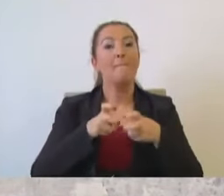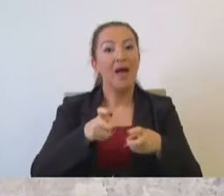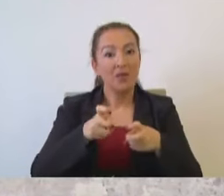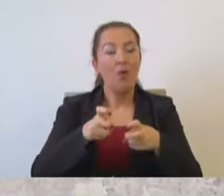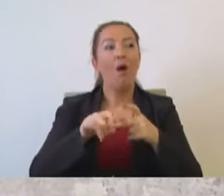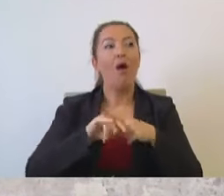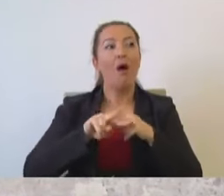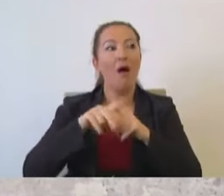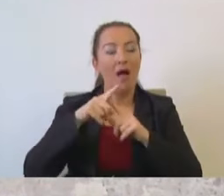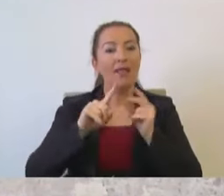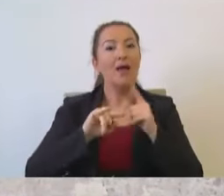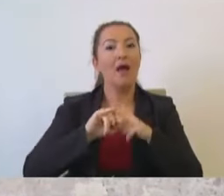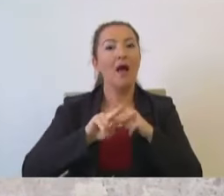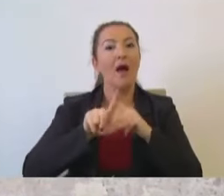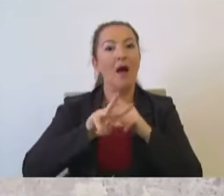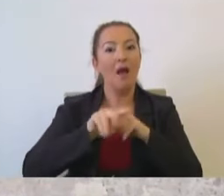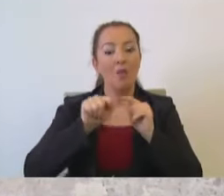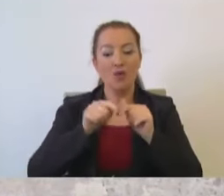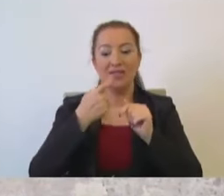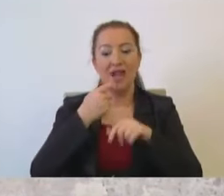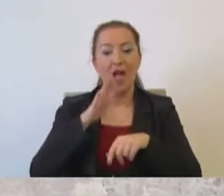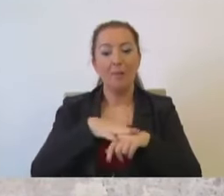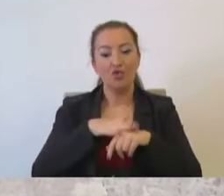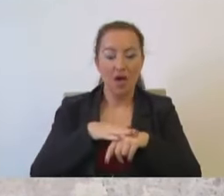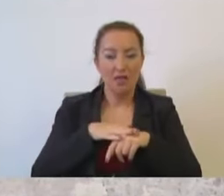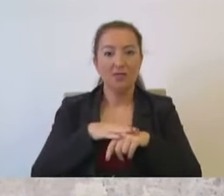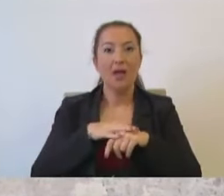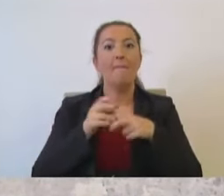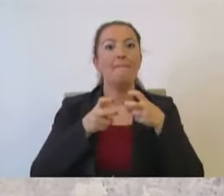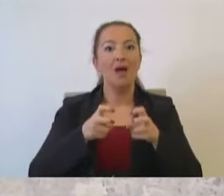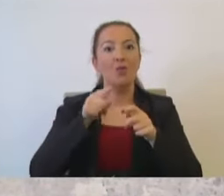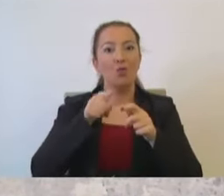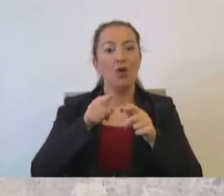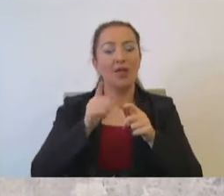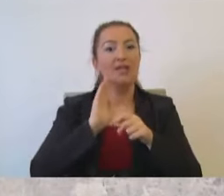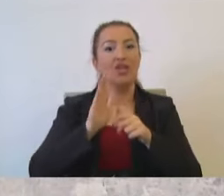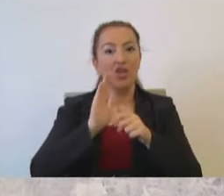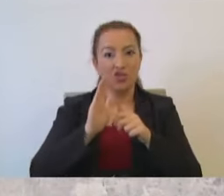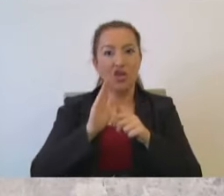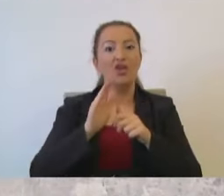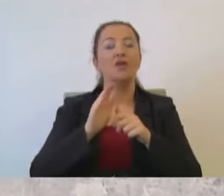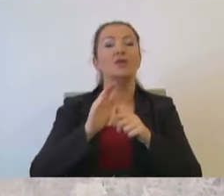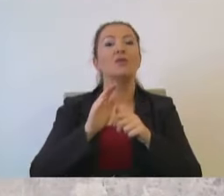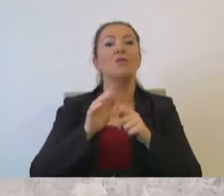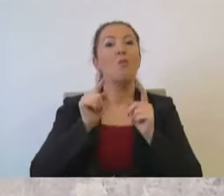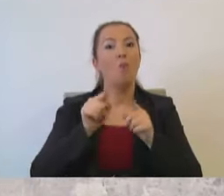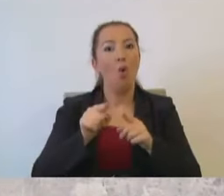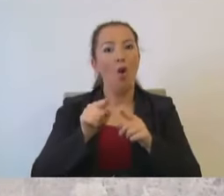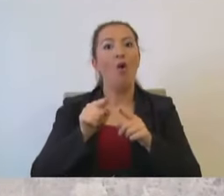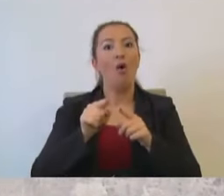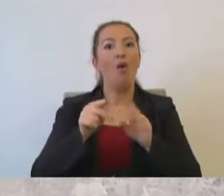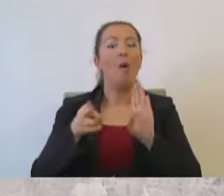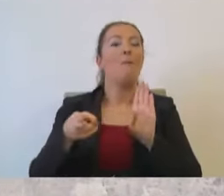hattının ihalesi de bu yıl yapacağız. Metro buradan da geçecek. İşte böyle